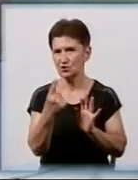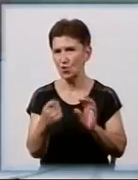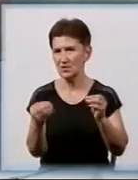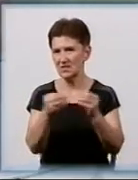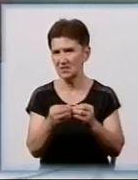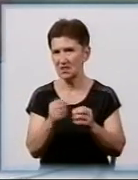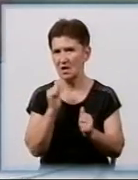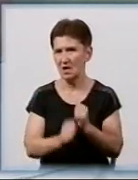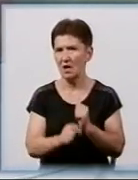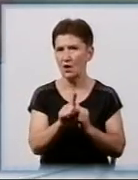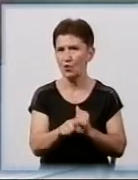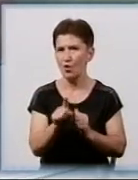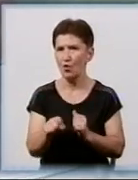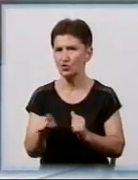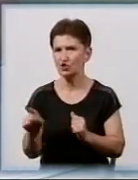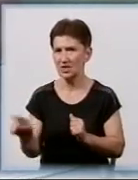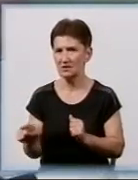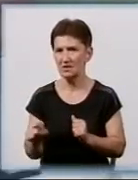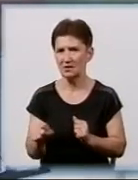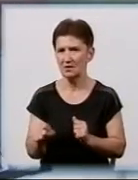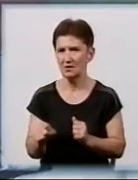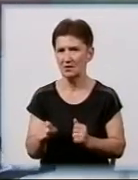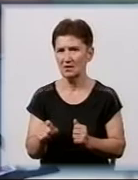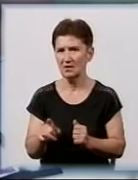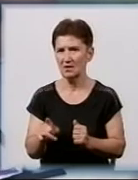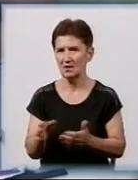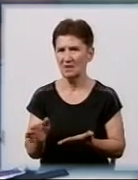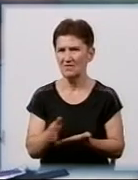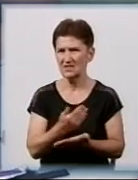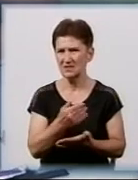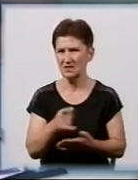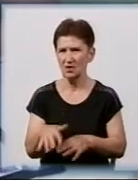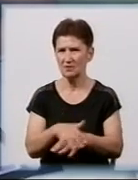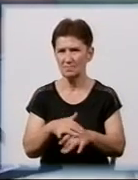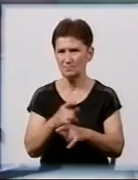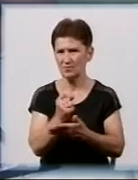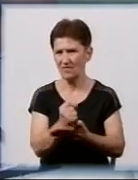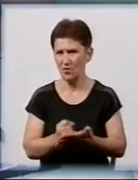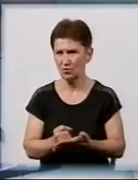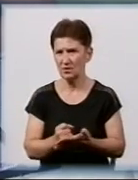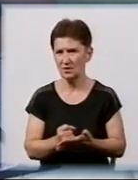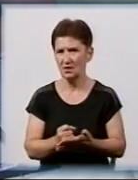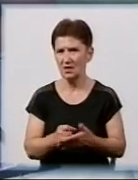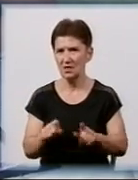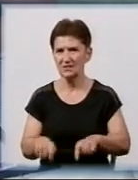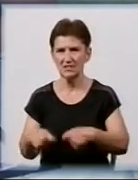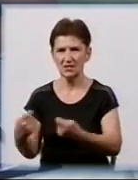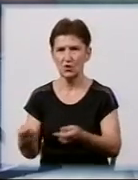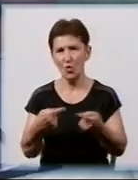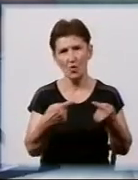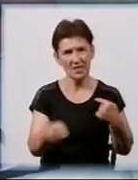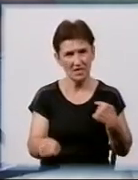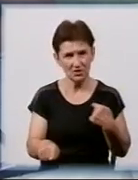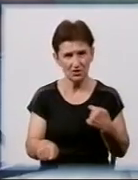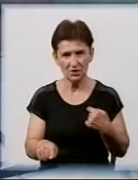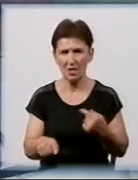громадян виселяє з житлових будинків Державної громадського житлового фонду з наданням іншого благоустроєного